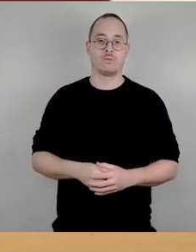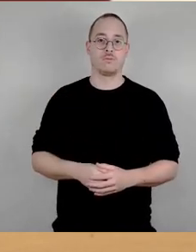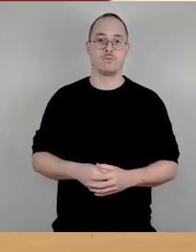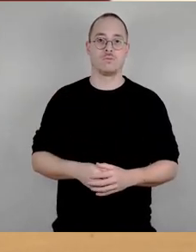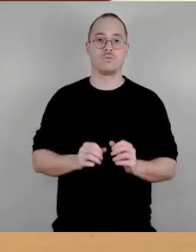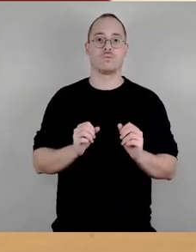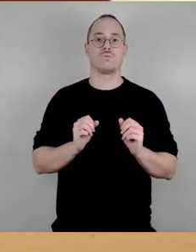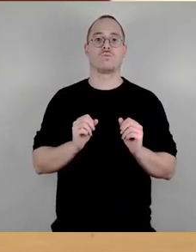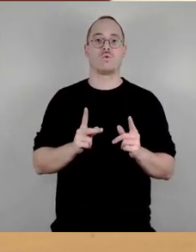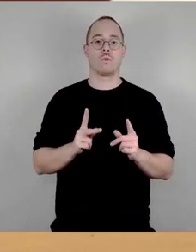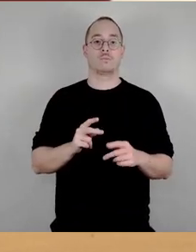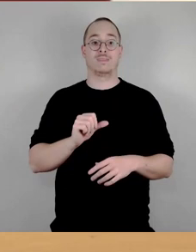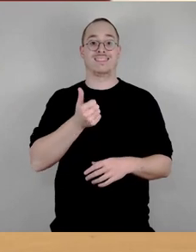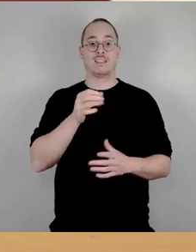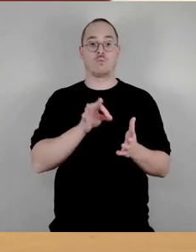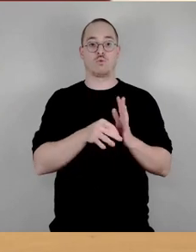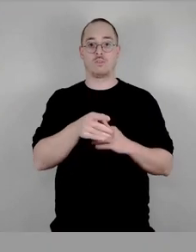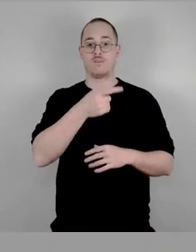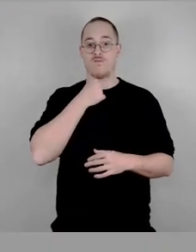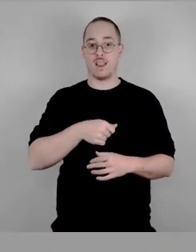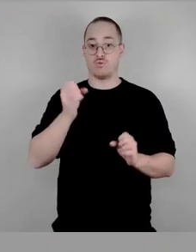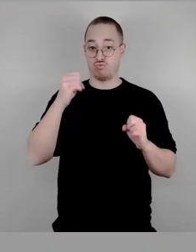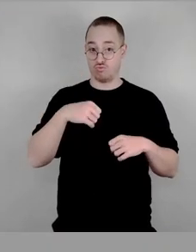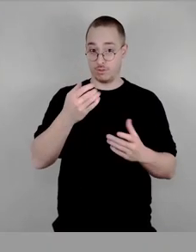Präambel und Punkt 1 zustimmen möchte Der ist jetzt an der Reihe